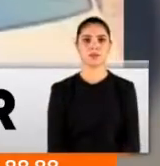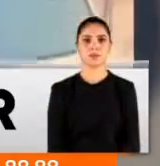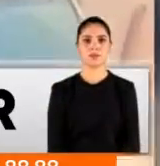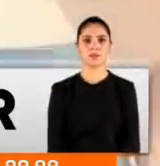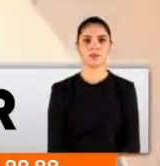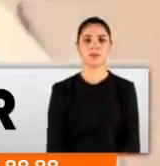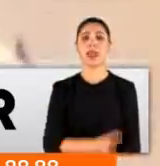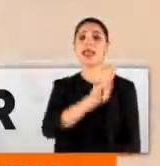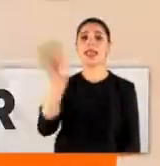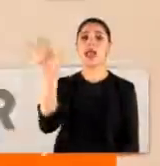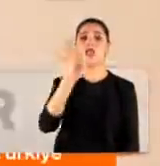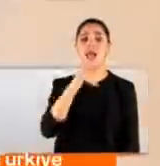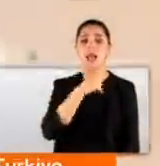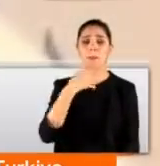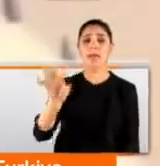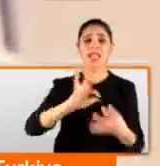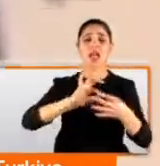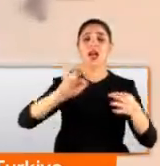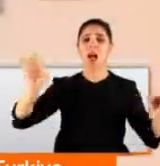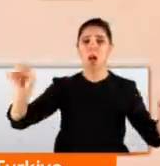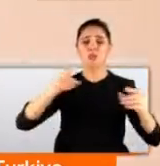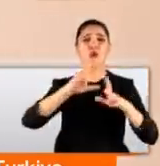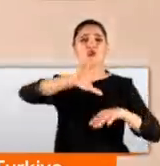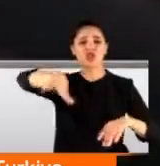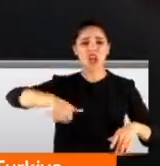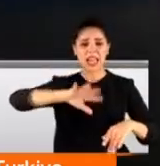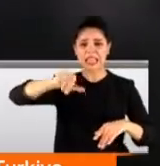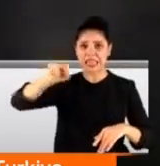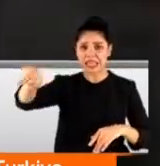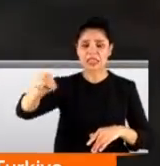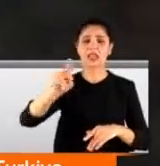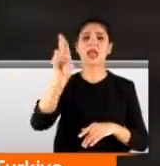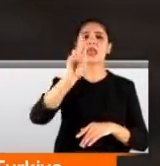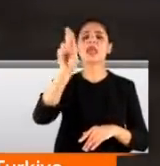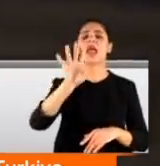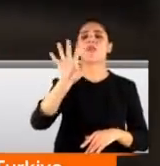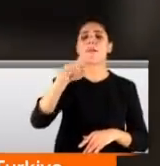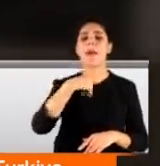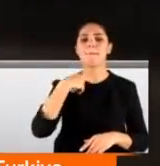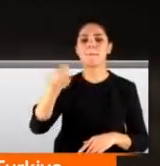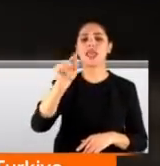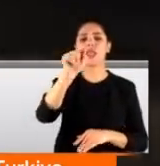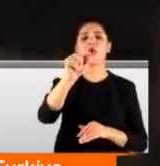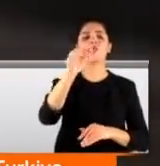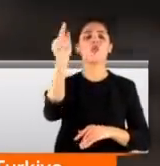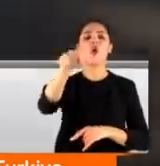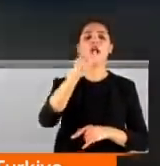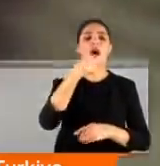750 bin liralık kabloyu çalan hırsızlar fiber optik kabloları 75 bin liraya bir hurdacıya sattılar.